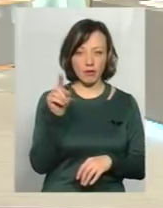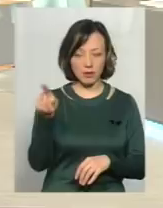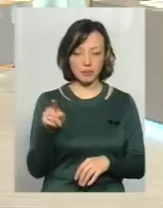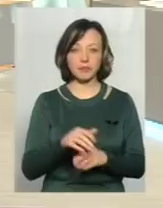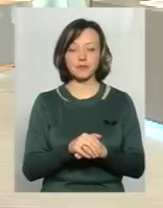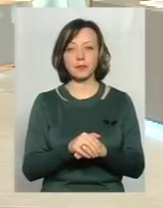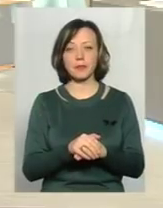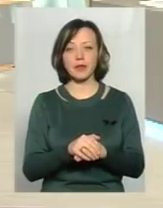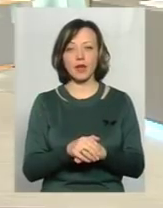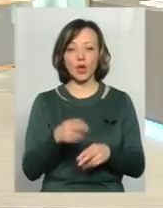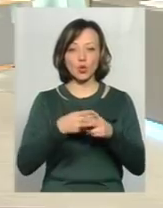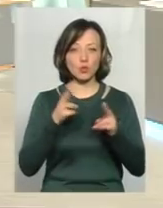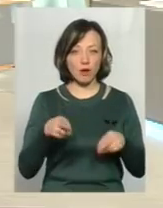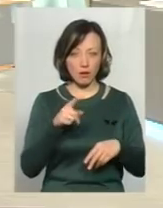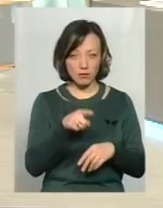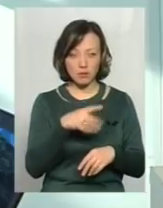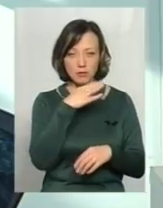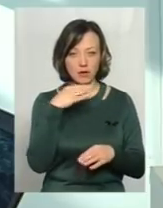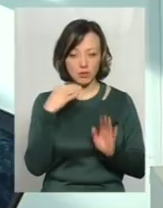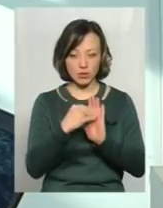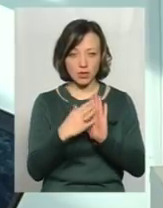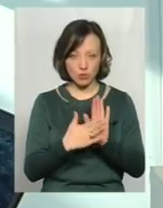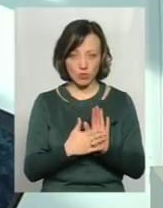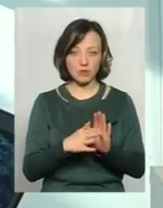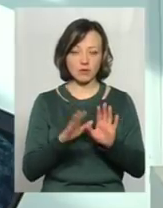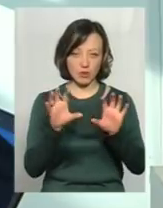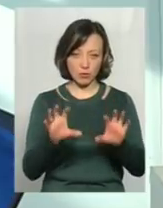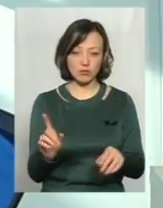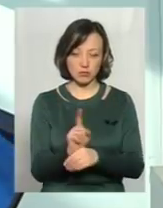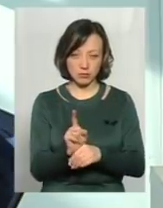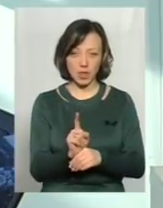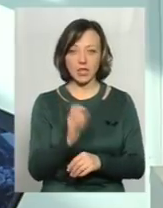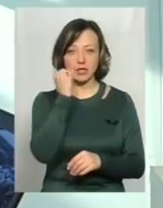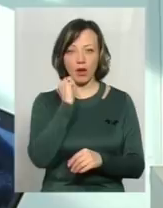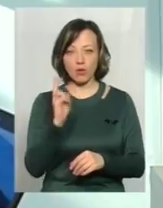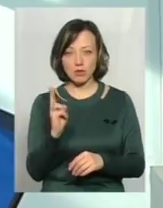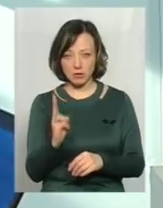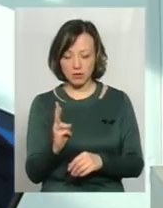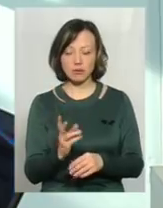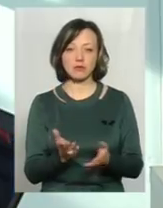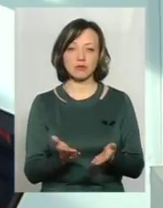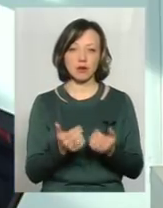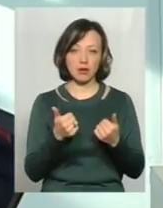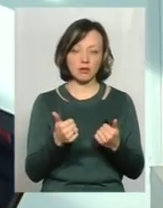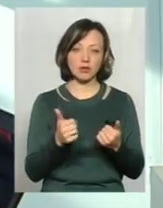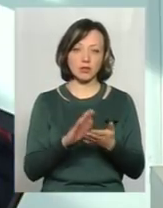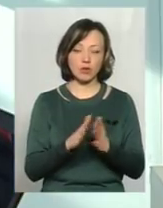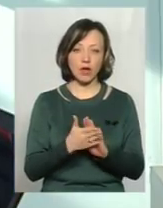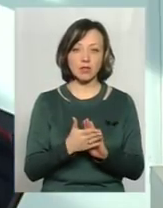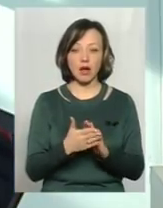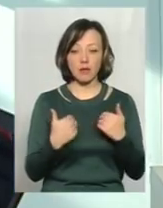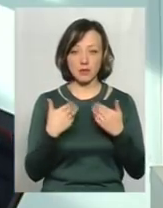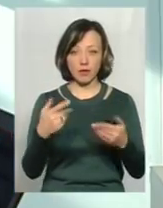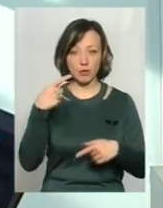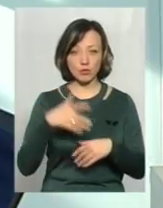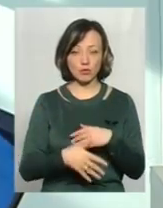взяти такі райони, як Дунаївці, також там більш-менш. Старконстантинів хотілося б відзначити. Але ми з вами